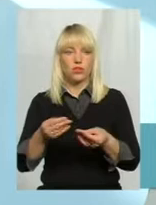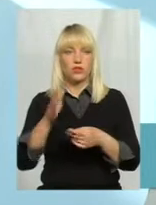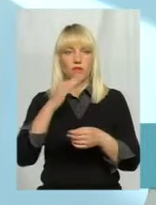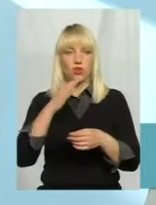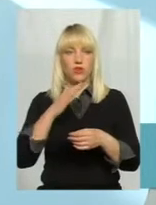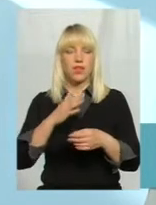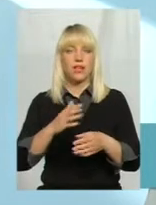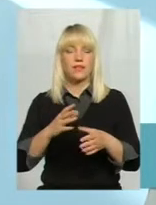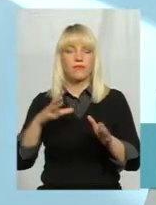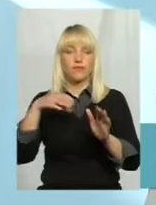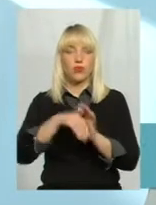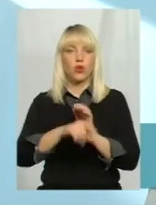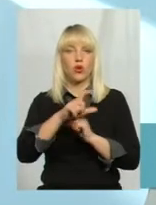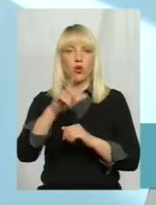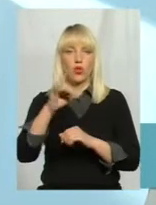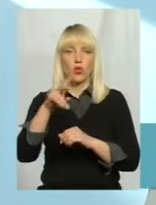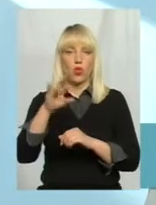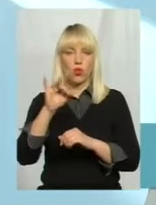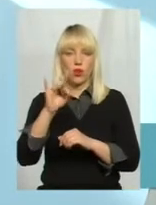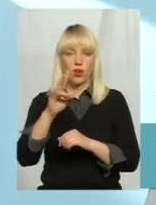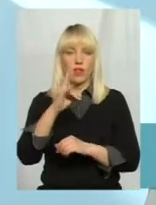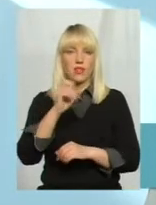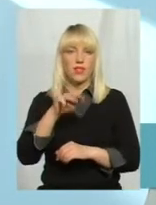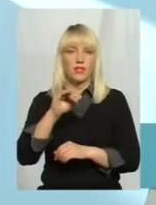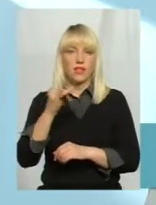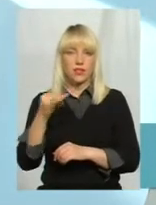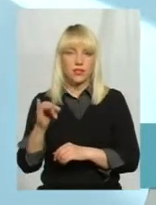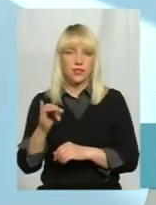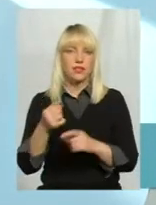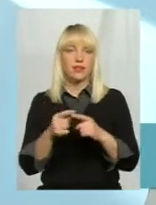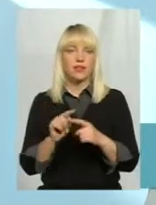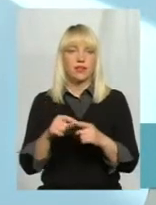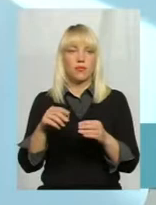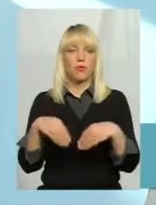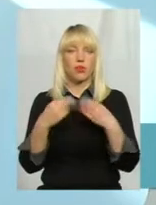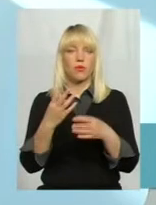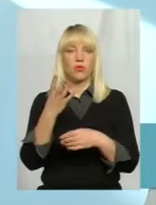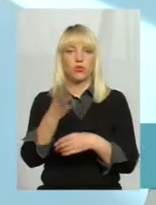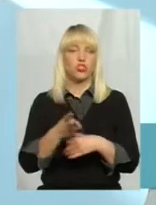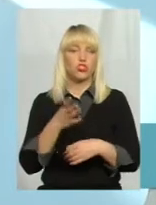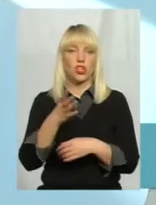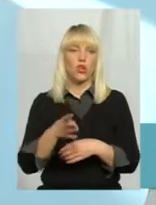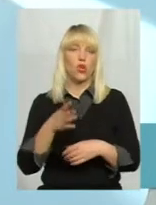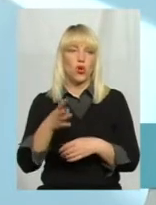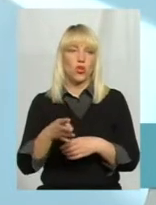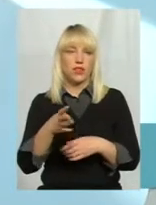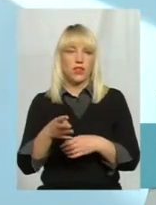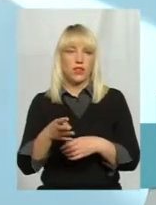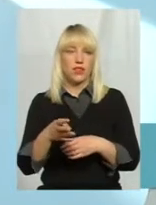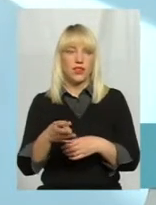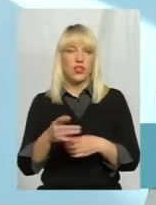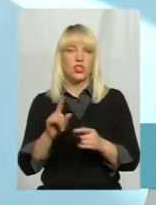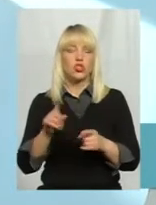підвищеним вмістом гіпохлориду натрію. І ми її подаємо 4 години. Вона подається 4 години для того, щоб